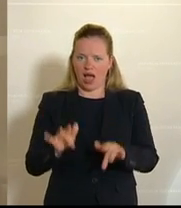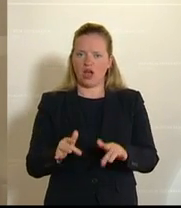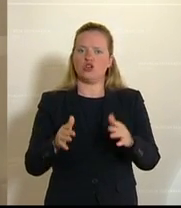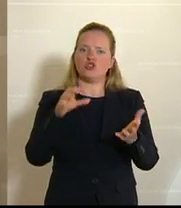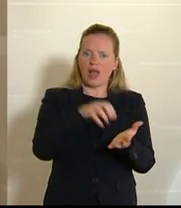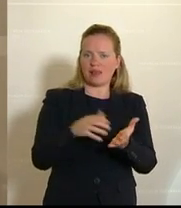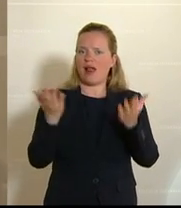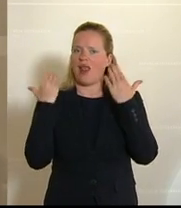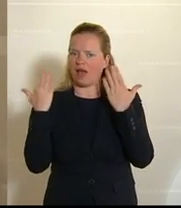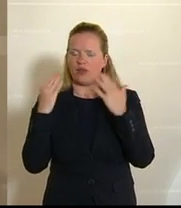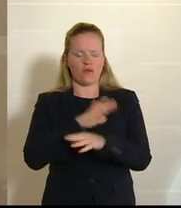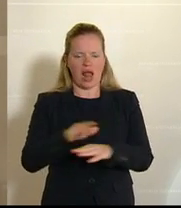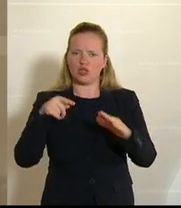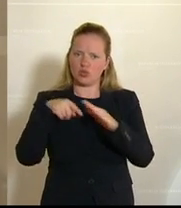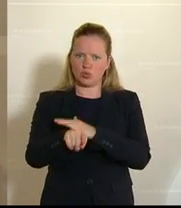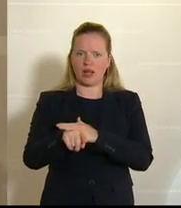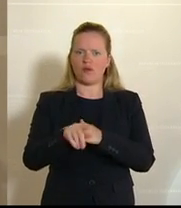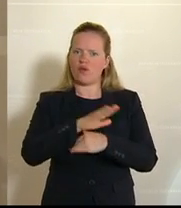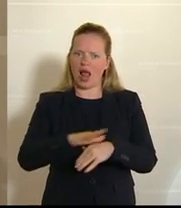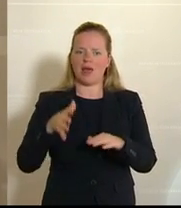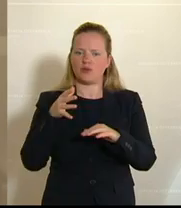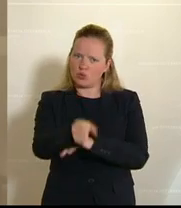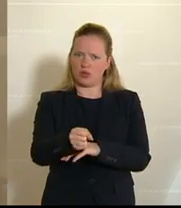Stadt für alle zugänglich ist und für alle greifbar ist.